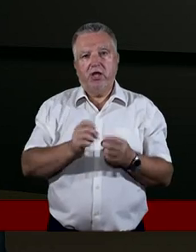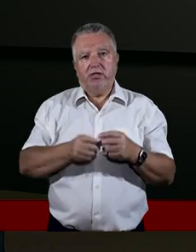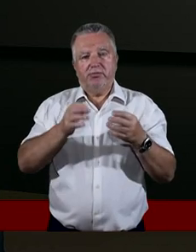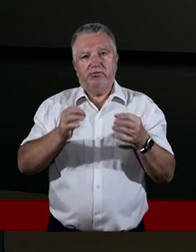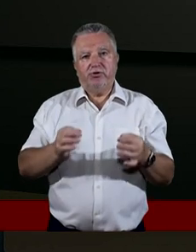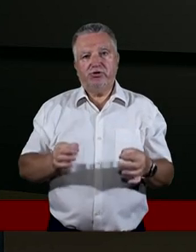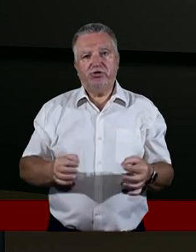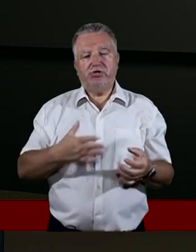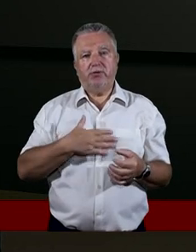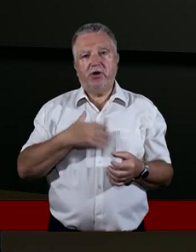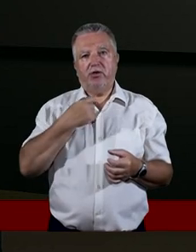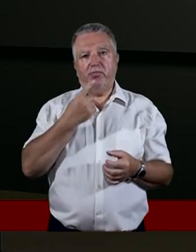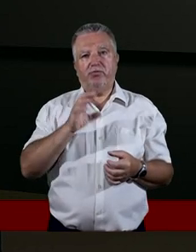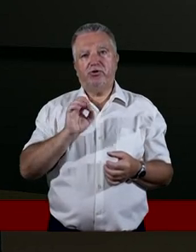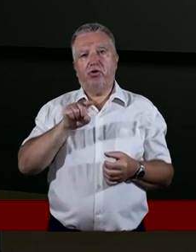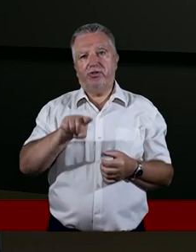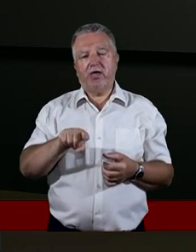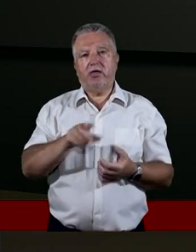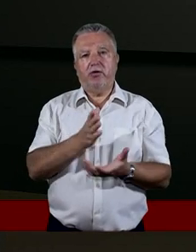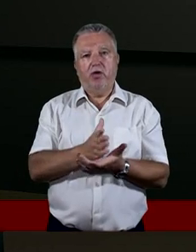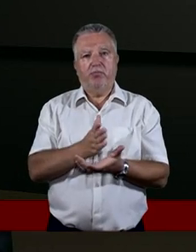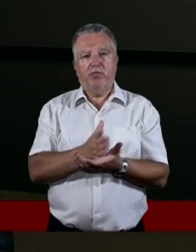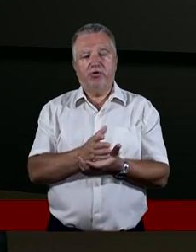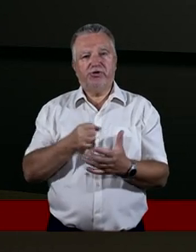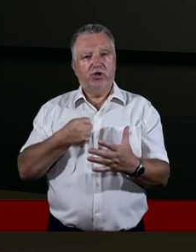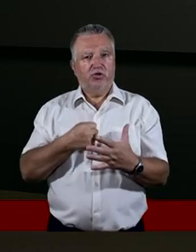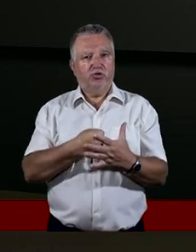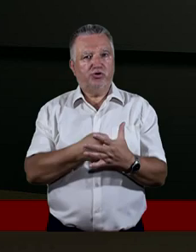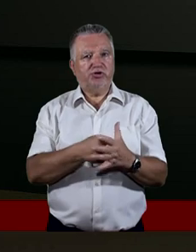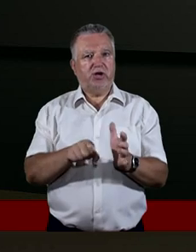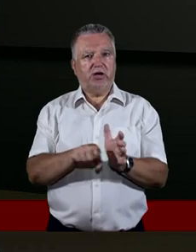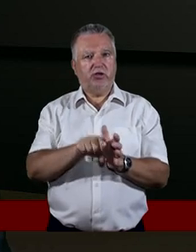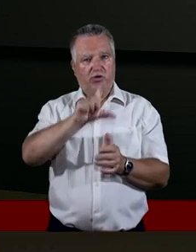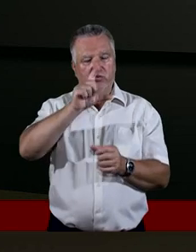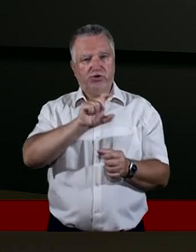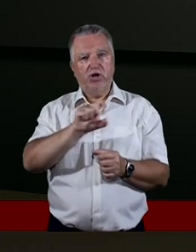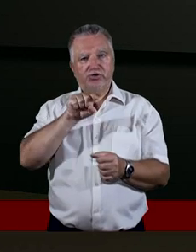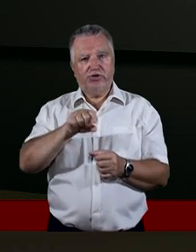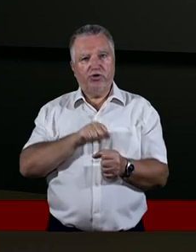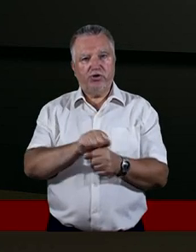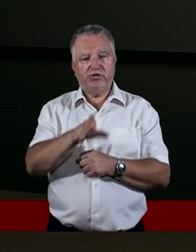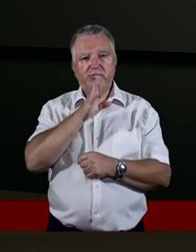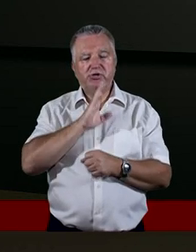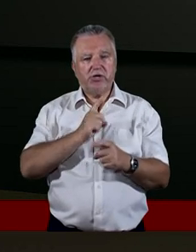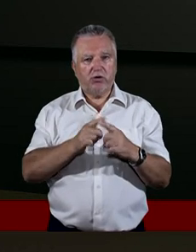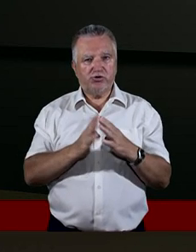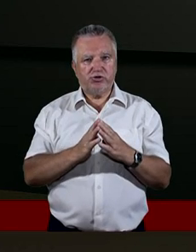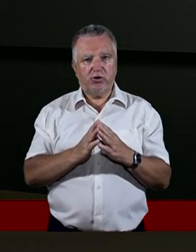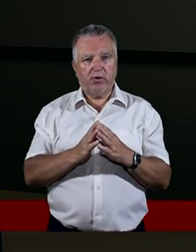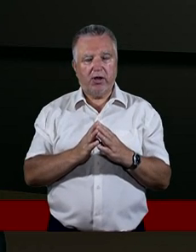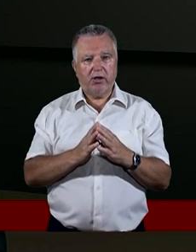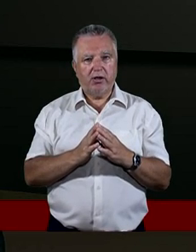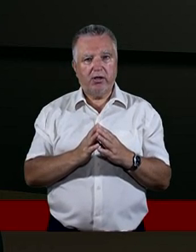mieli powiedzieć o takiej formie pomagania ludziom, docierania właśnie, czy to jest misja Kościoła po pierwsze, po drugie,